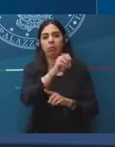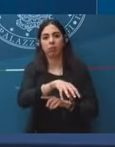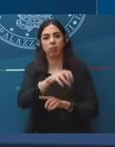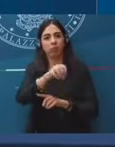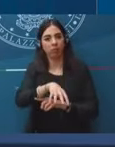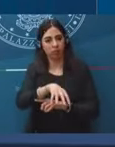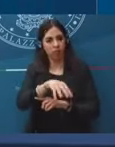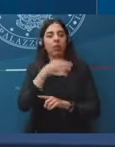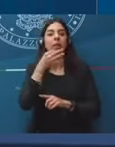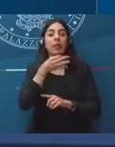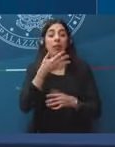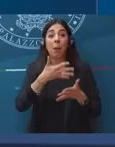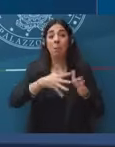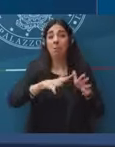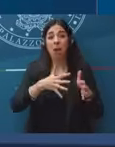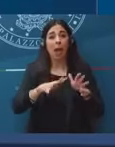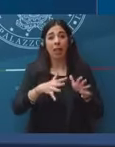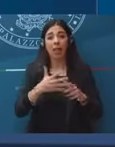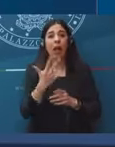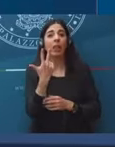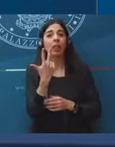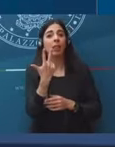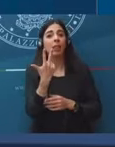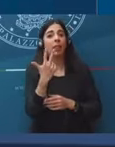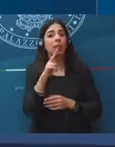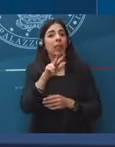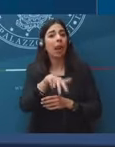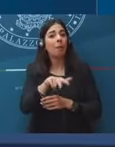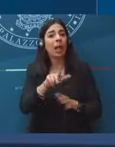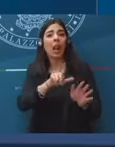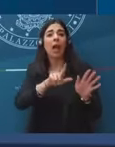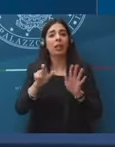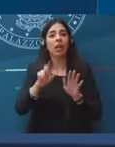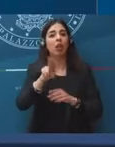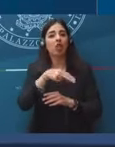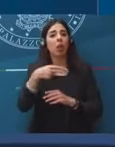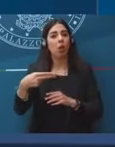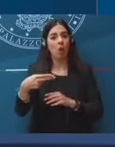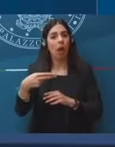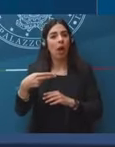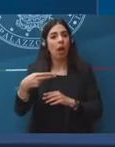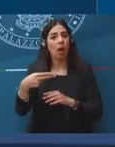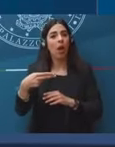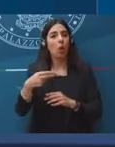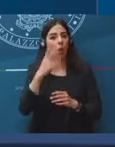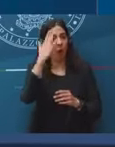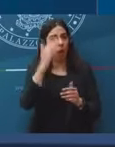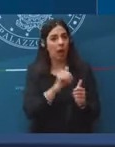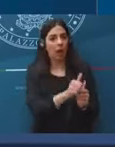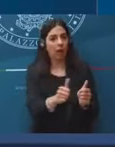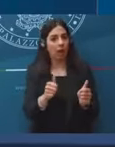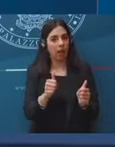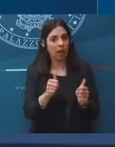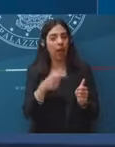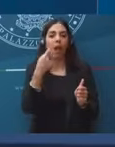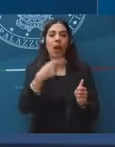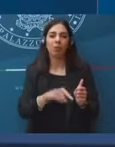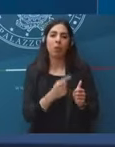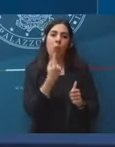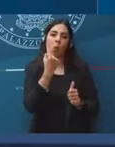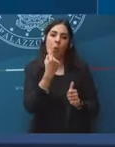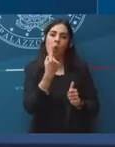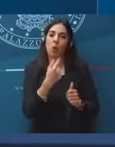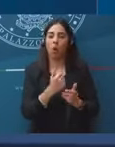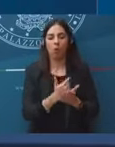riceveranno in media 3.700 euro per soggetto. E questo è l'intervento